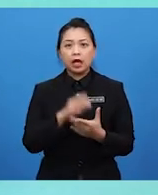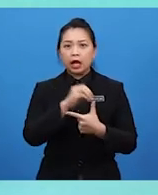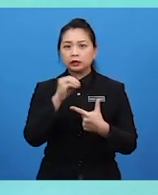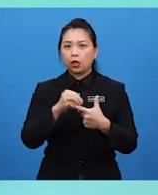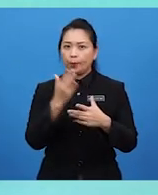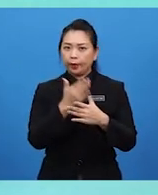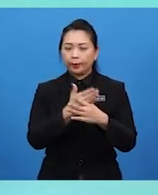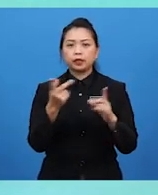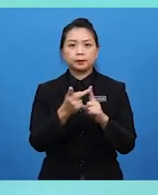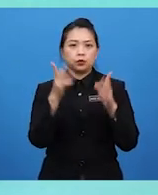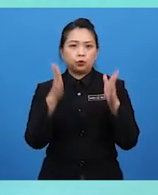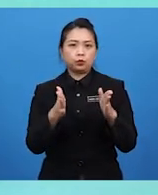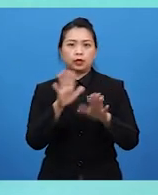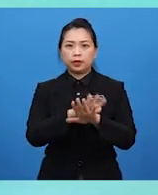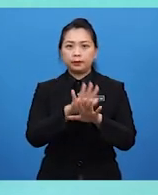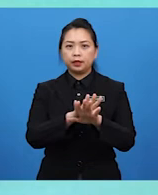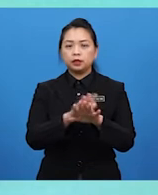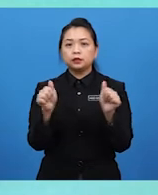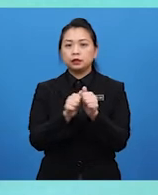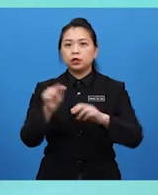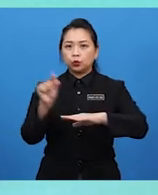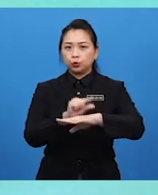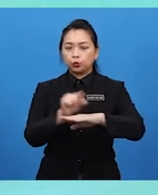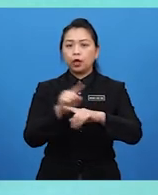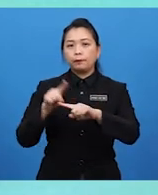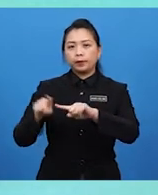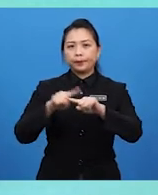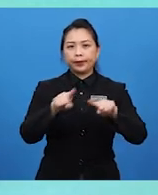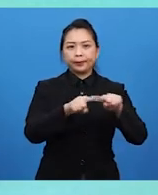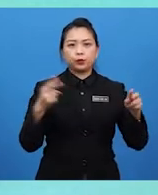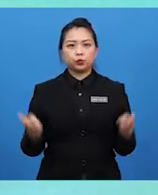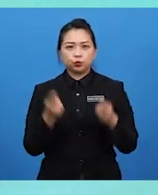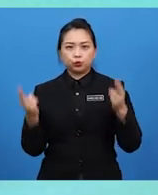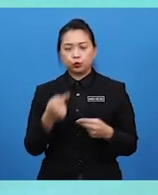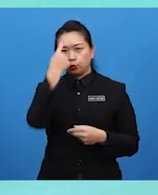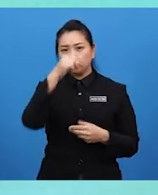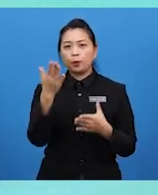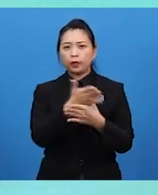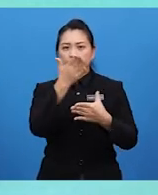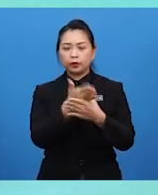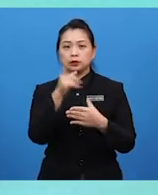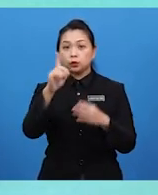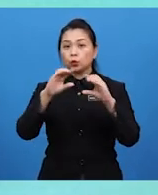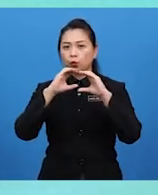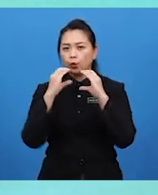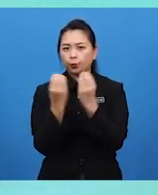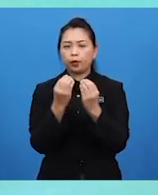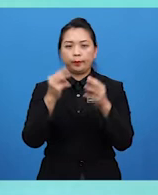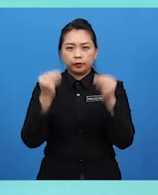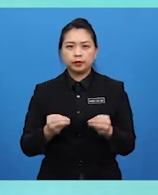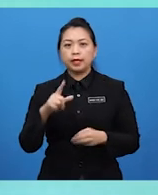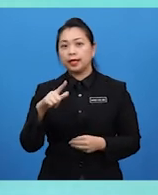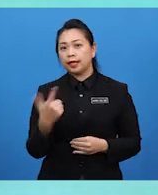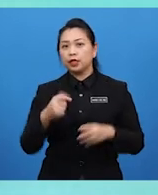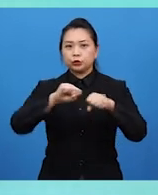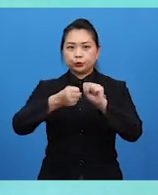ataupun pengaruh kepada orang ramai. Dengan menggunakan pelbagai usaha untuk mempengaruhi sekumpulan manusia yang